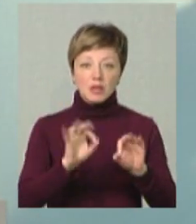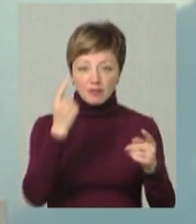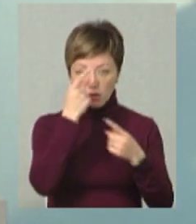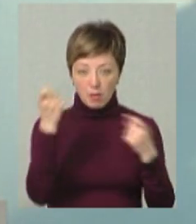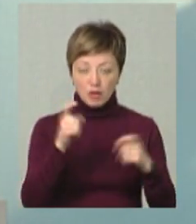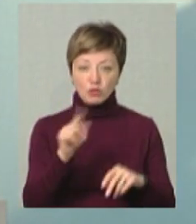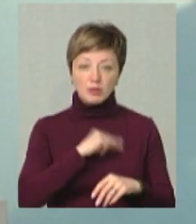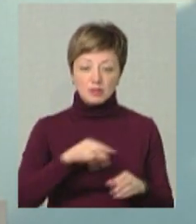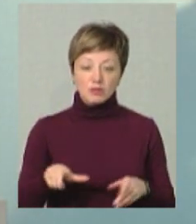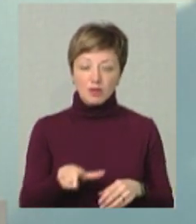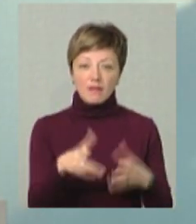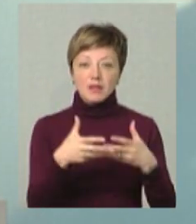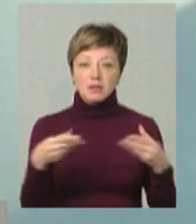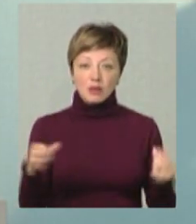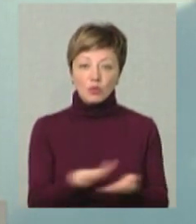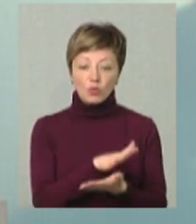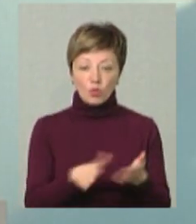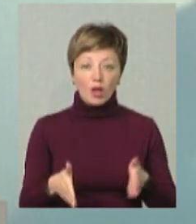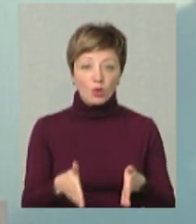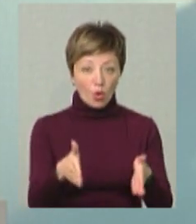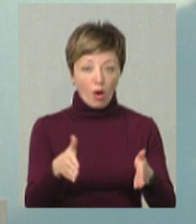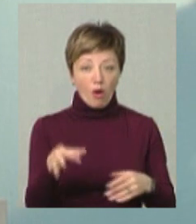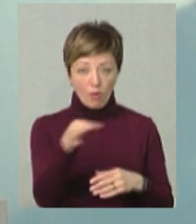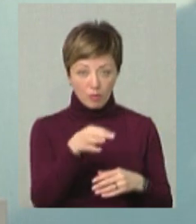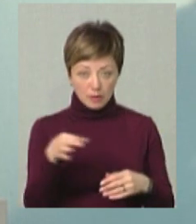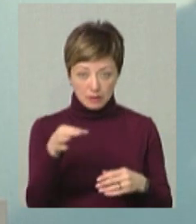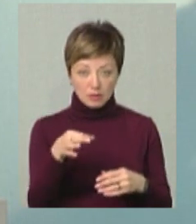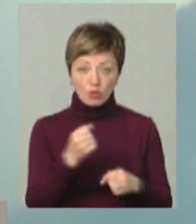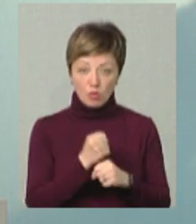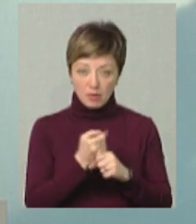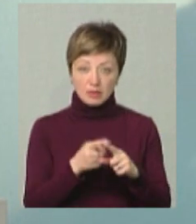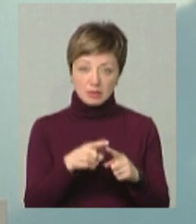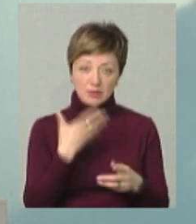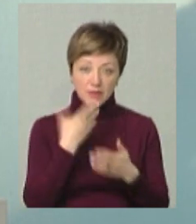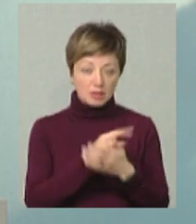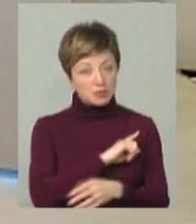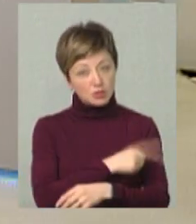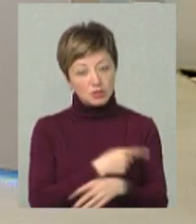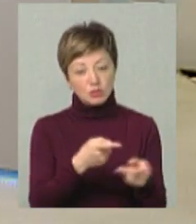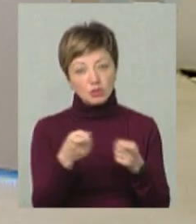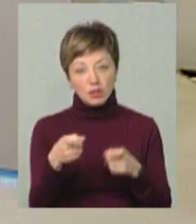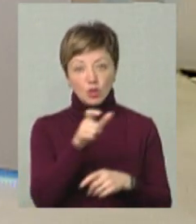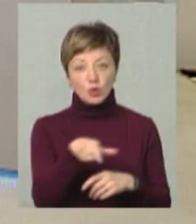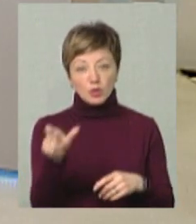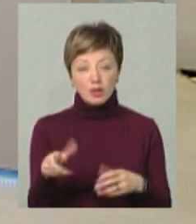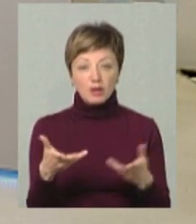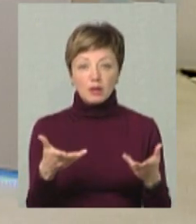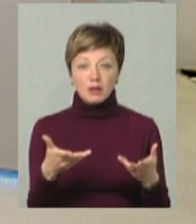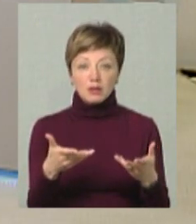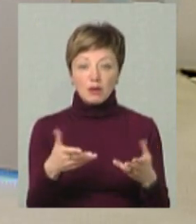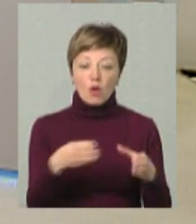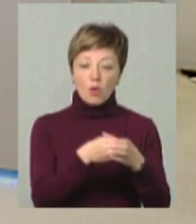що шляховики провели вісняну толоку на дорогах області. Робили це власними силами, чи залучали громади, через які